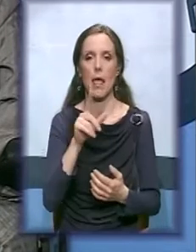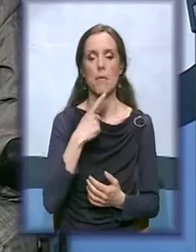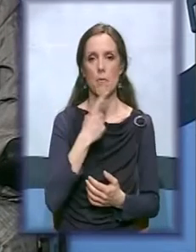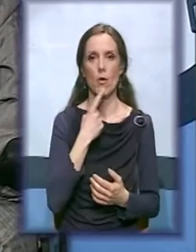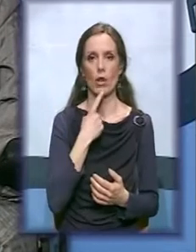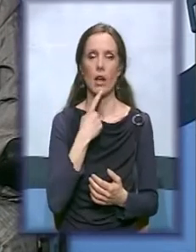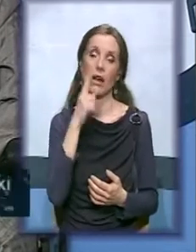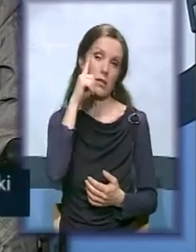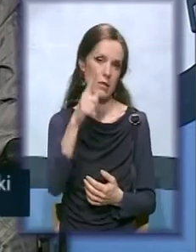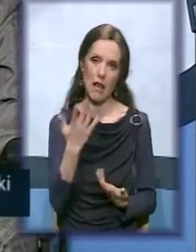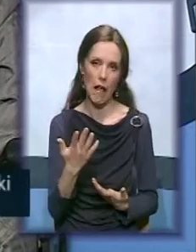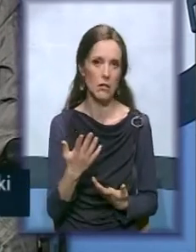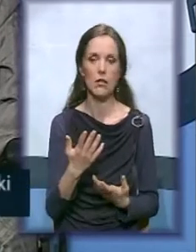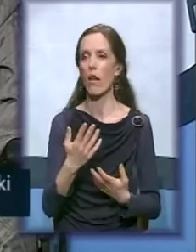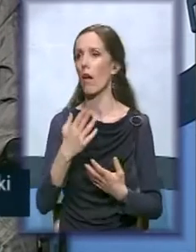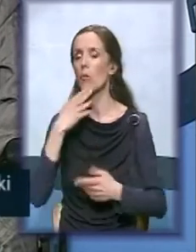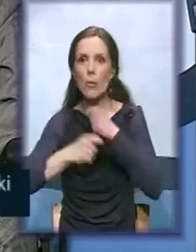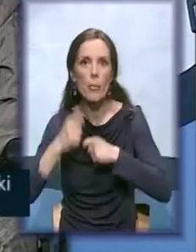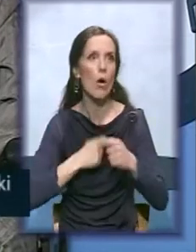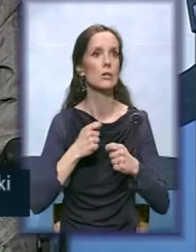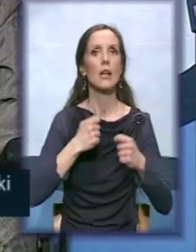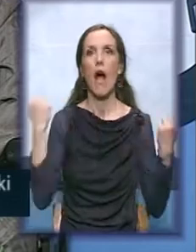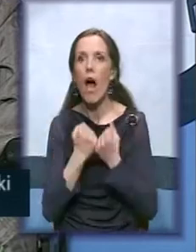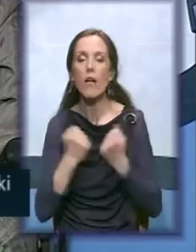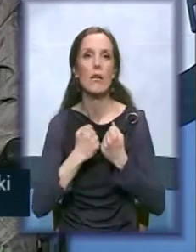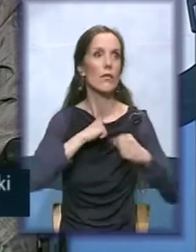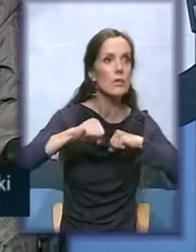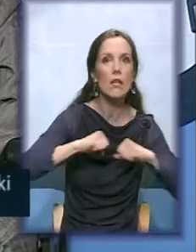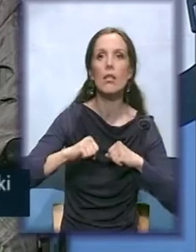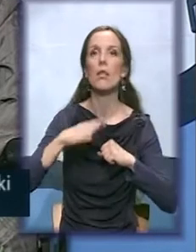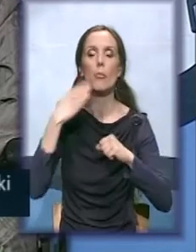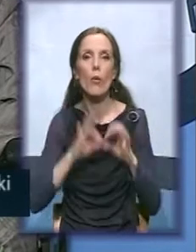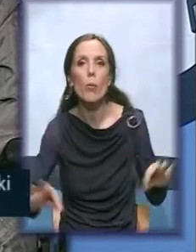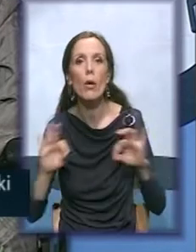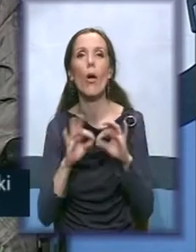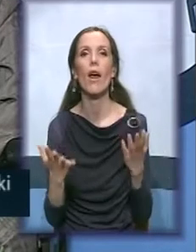trka, posao, jako puno aktivnosti, jako puno projekata.